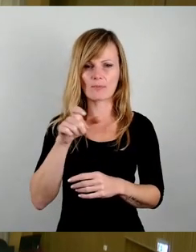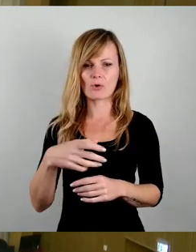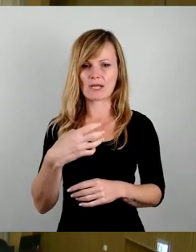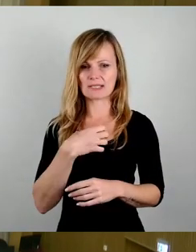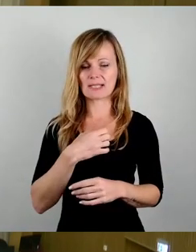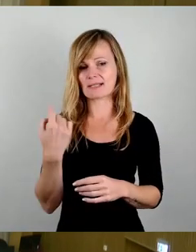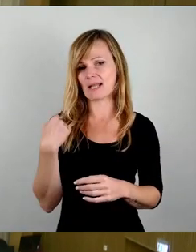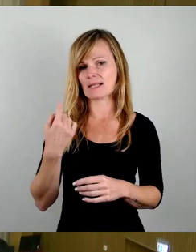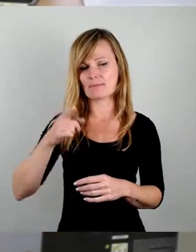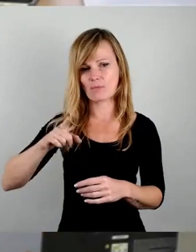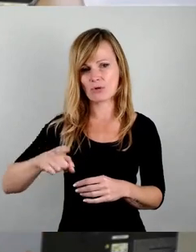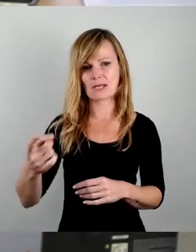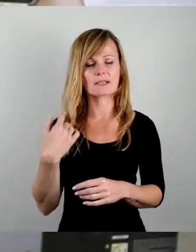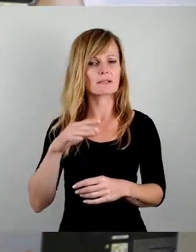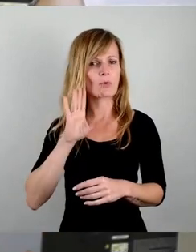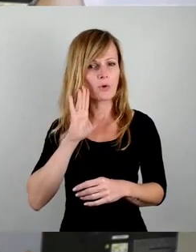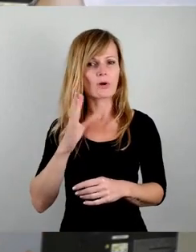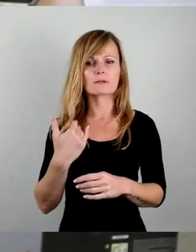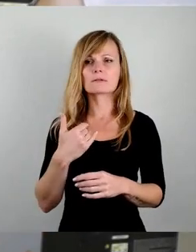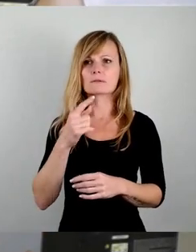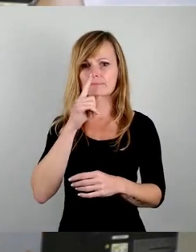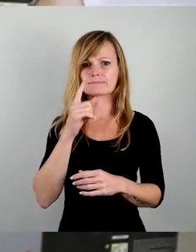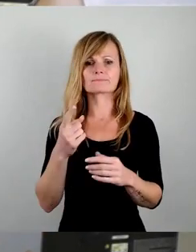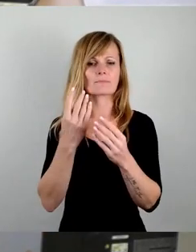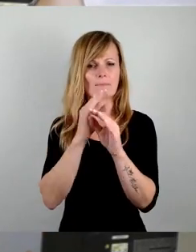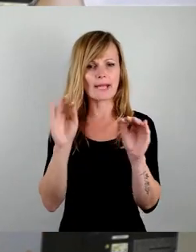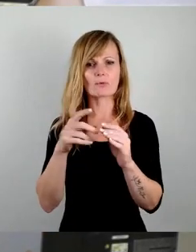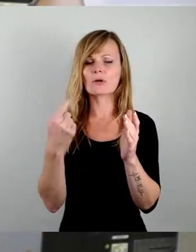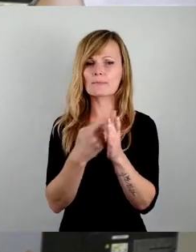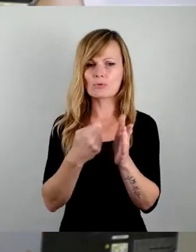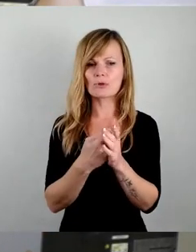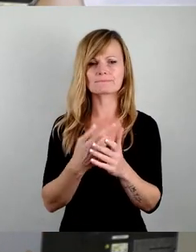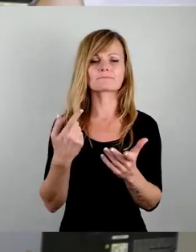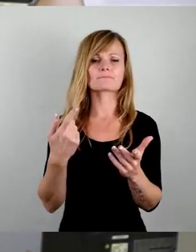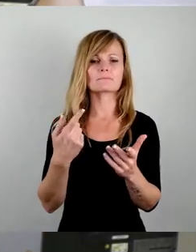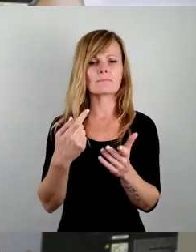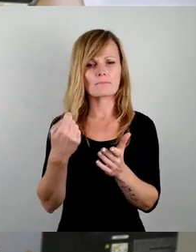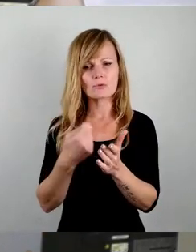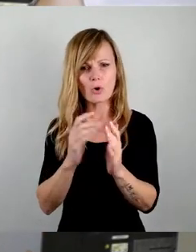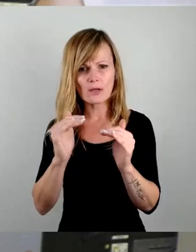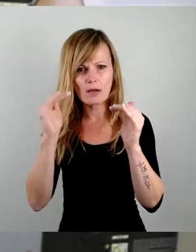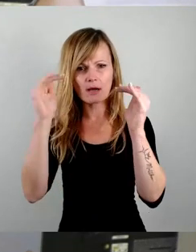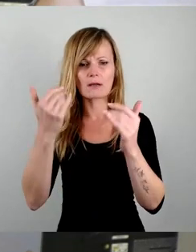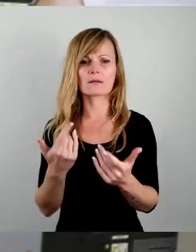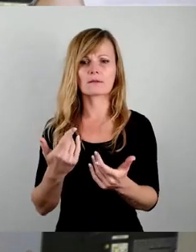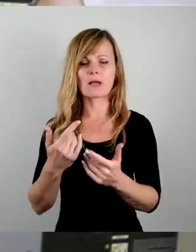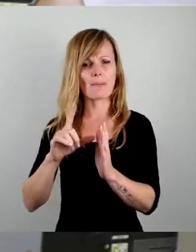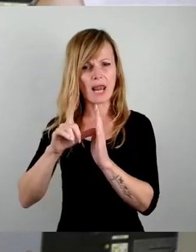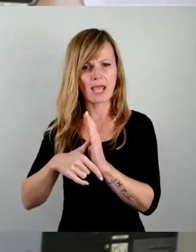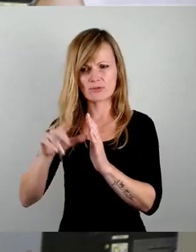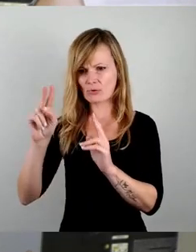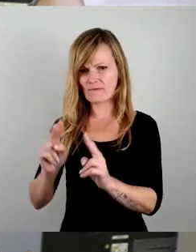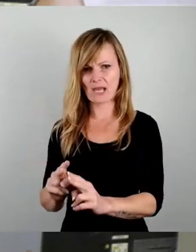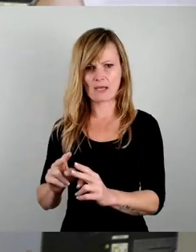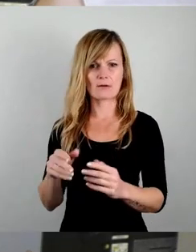gehört haben, war Meldungen über Erhöhung, Gebühren, Teuerung, Minderung, Verleistung. Wie jetzt eben auch hier